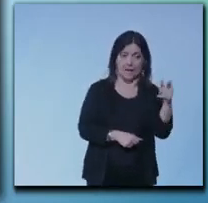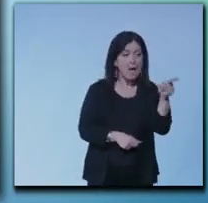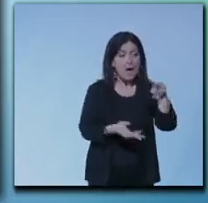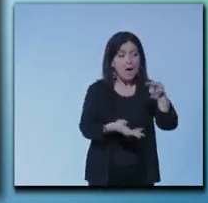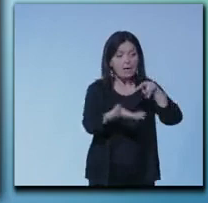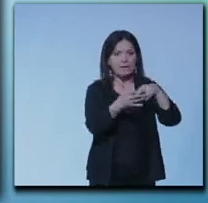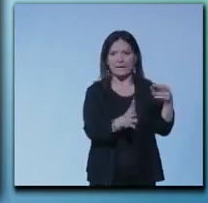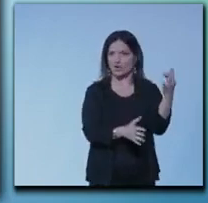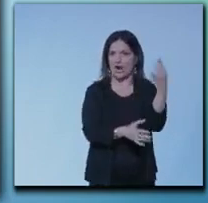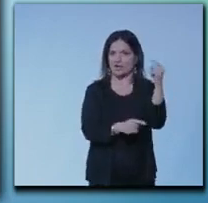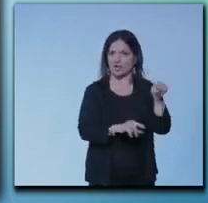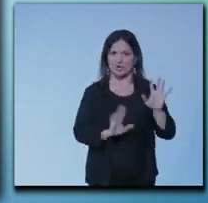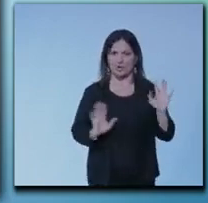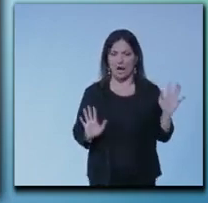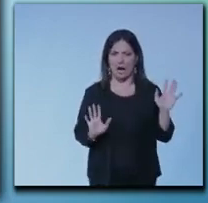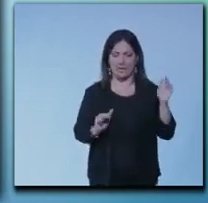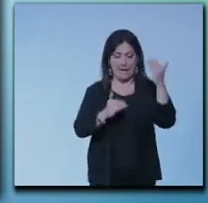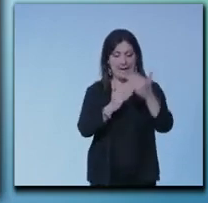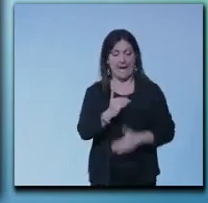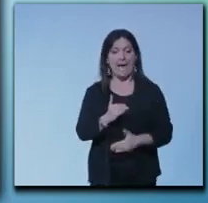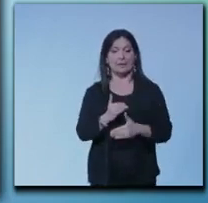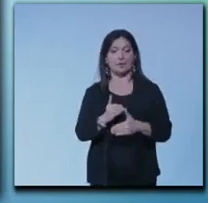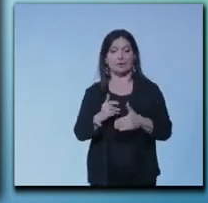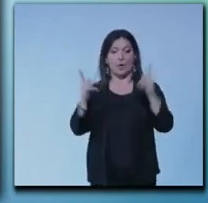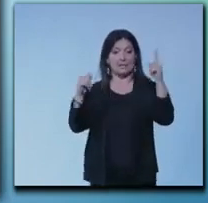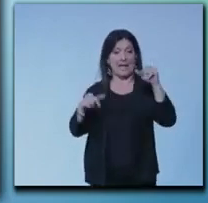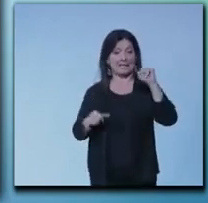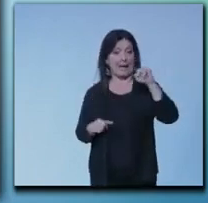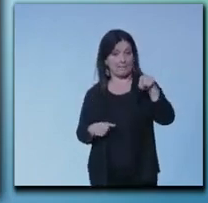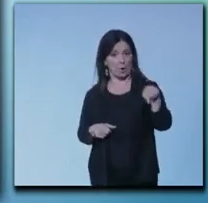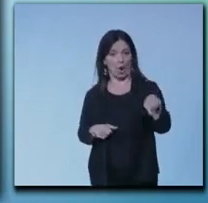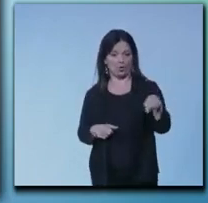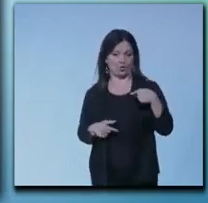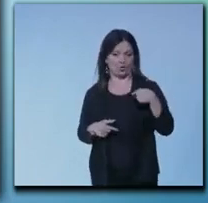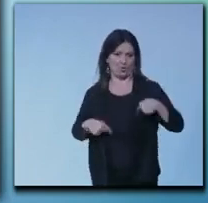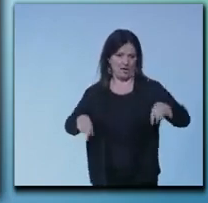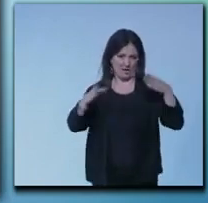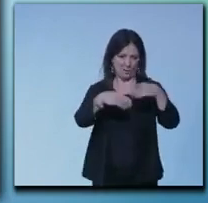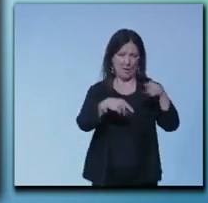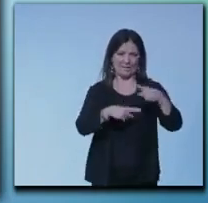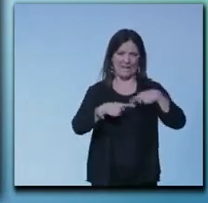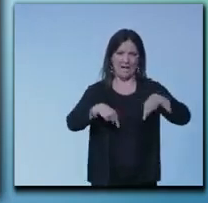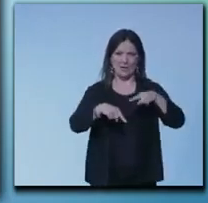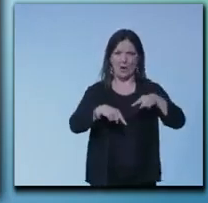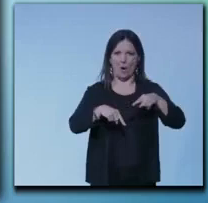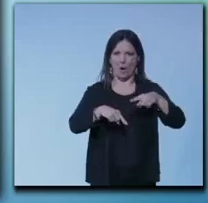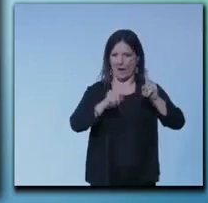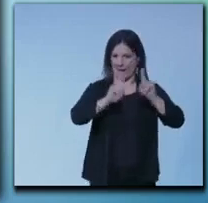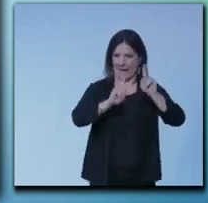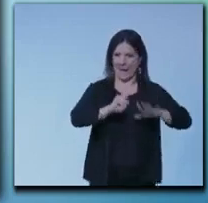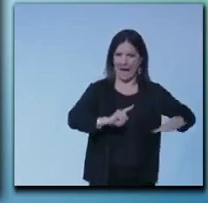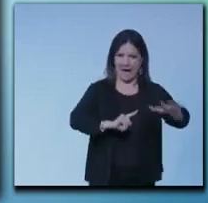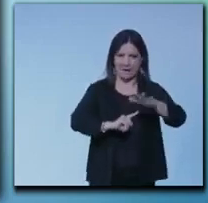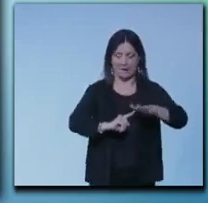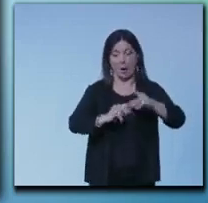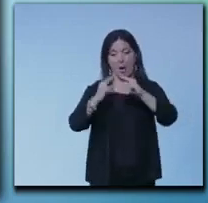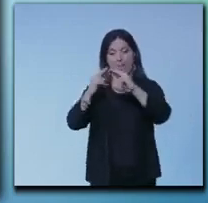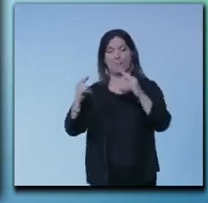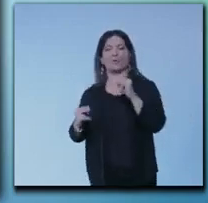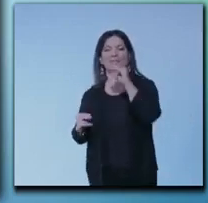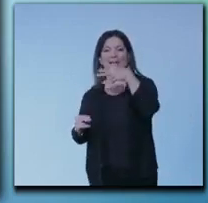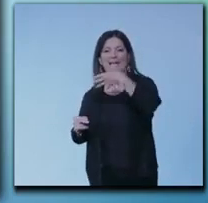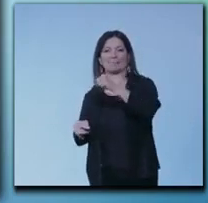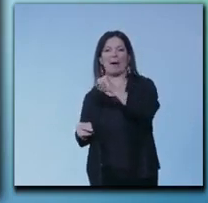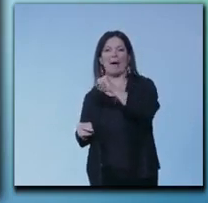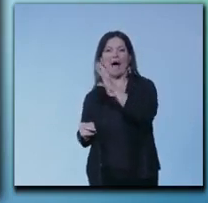Sant'Ambrogio, per quello che riguarda noi milanesi, entro il Ponte dell'Immacolata, per quanto riguarda